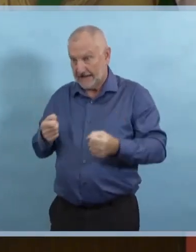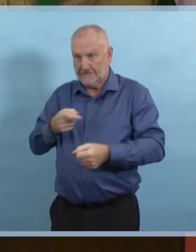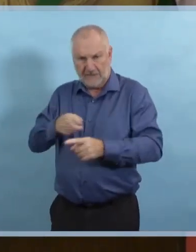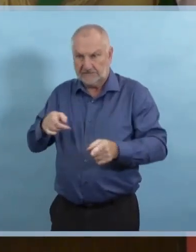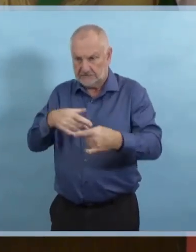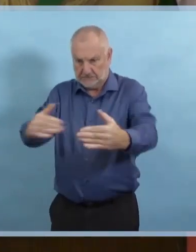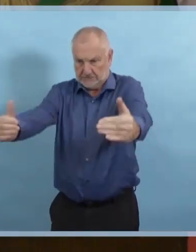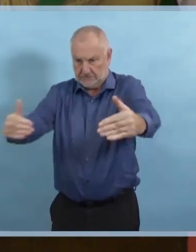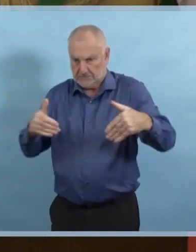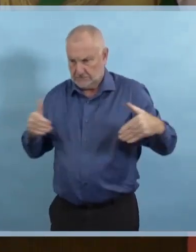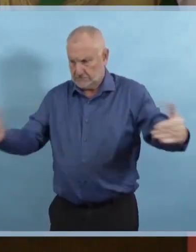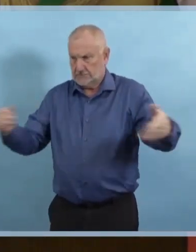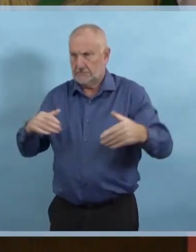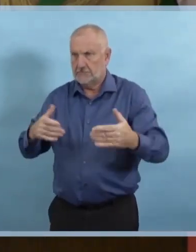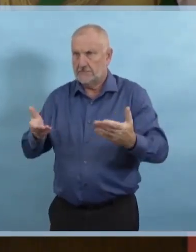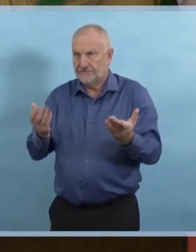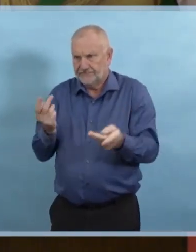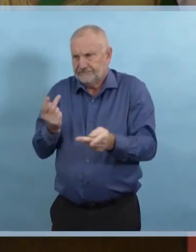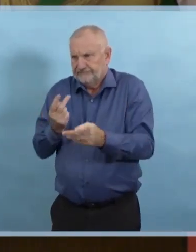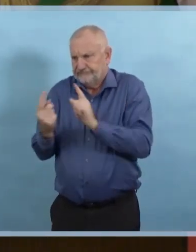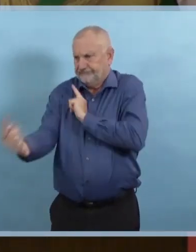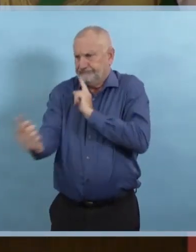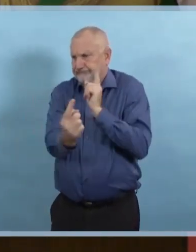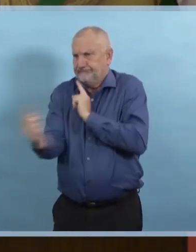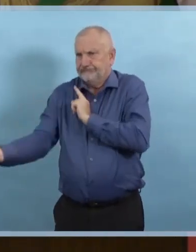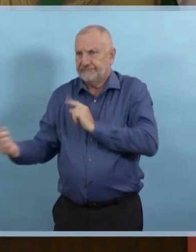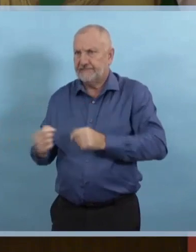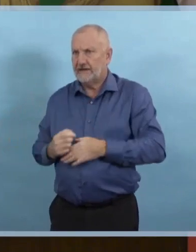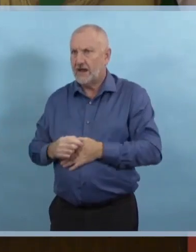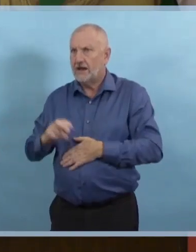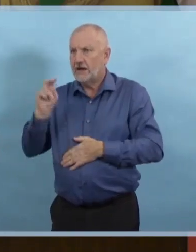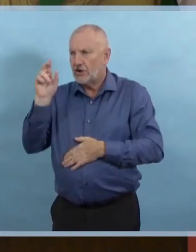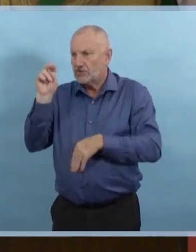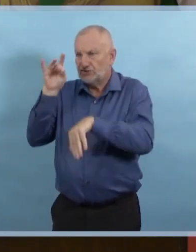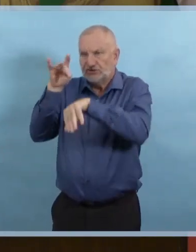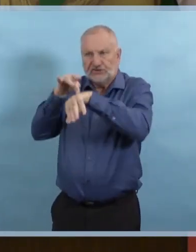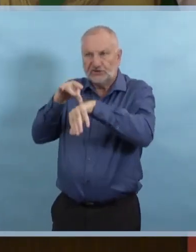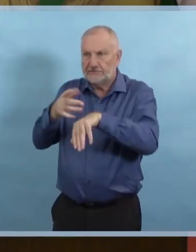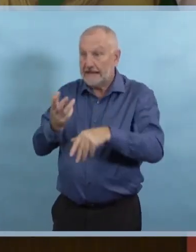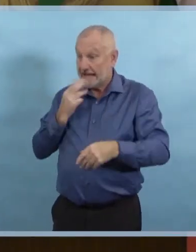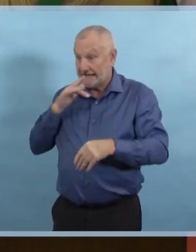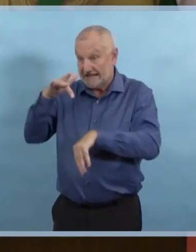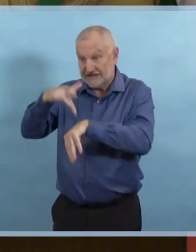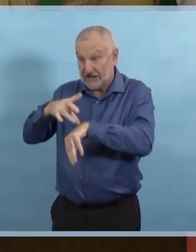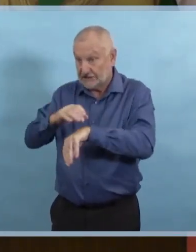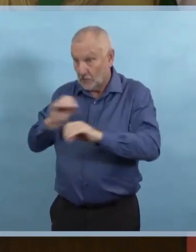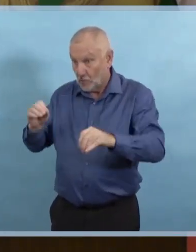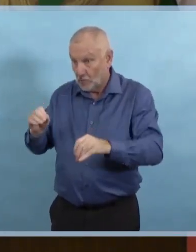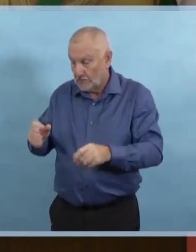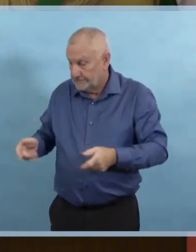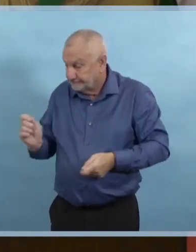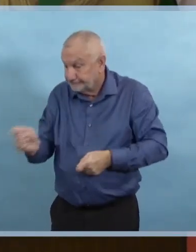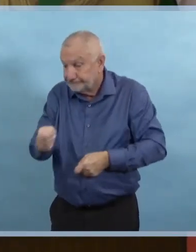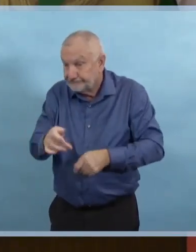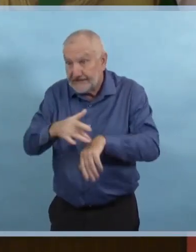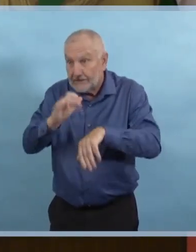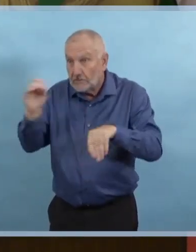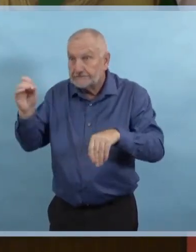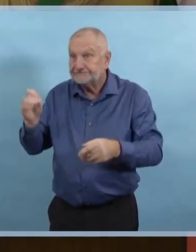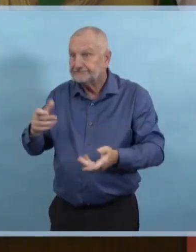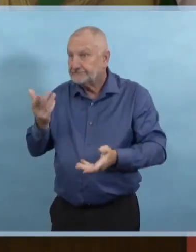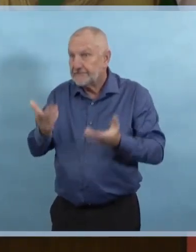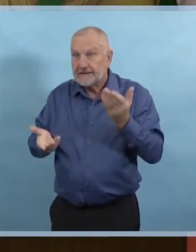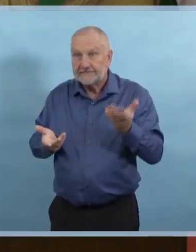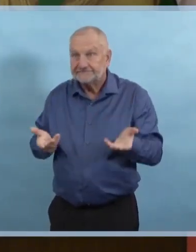bonbons. Les gens qui considèrent d'avoir un party d'Halloween, j'espère que